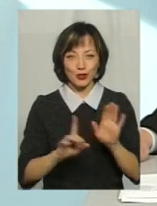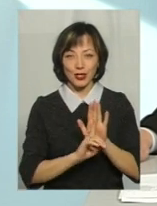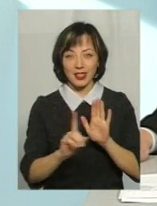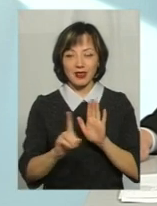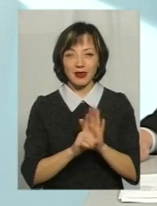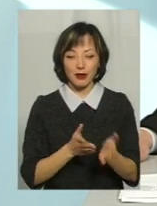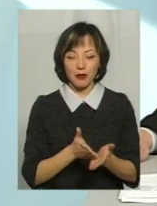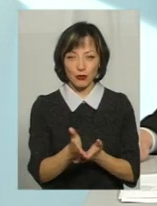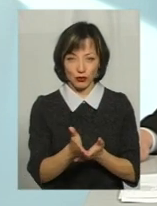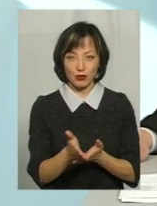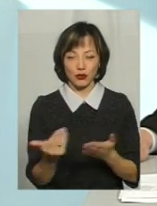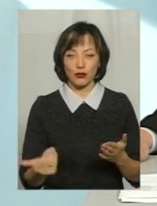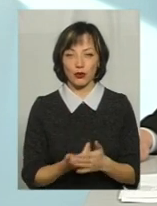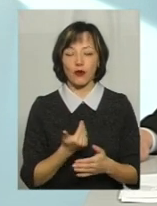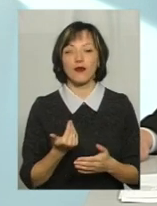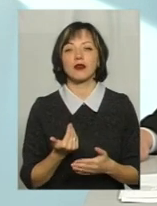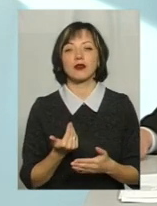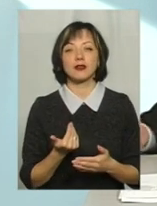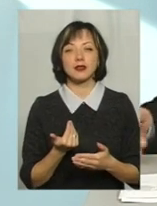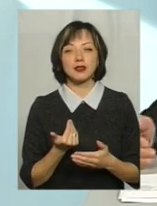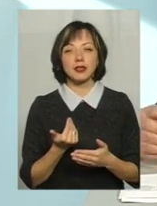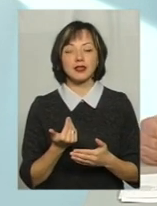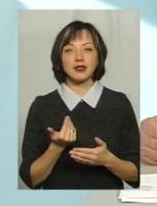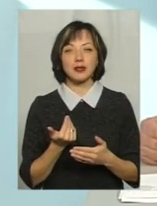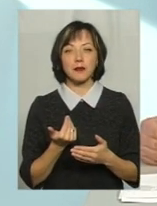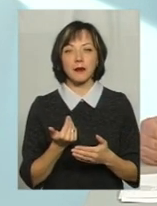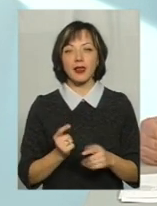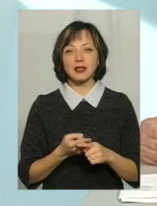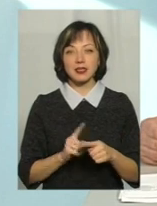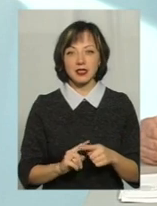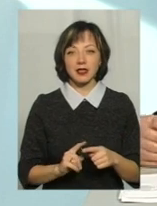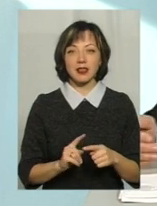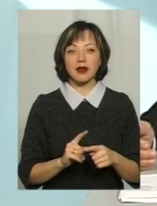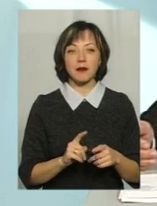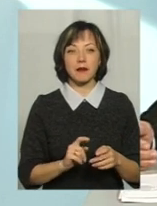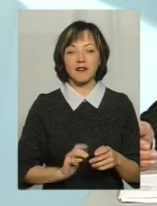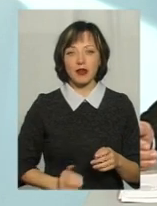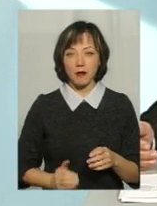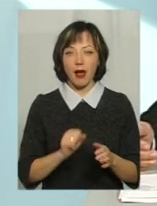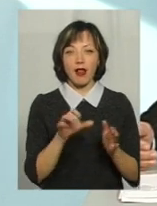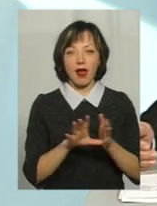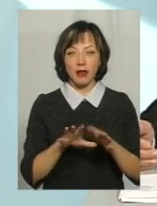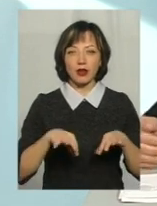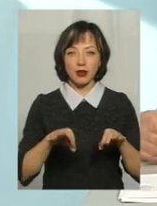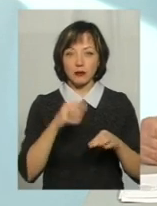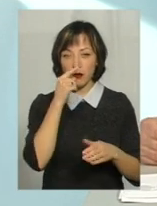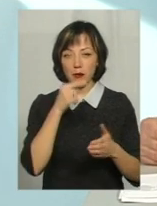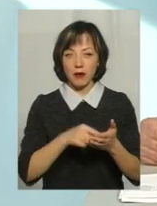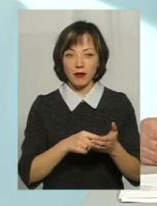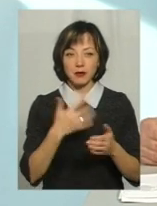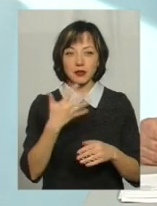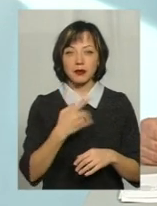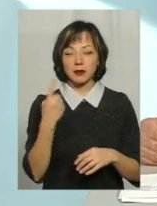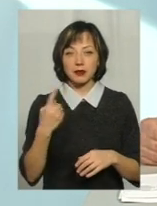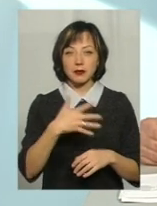маршрутах, тому що перевізник електротранс, він частково тільки попав на об'єкт. Він попав на 51